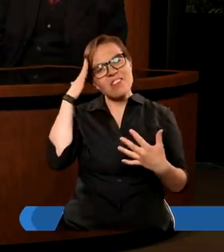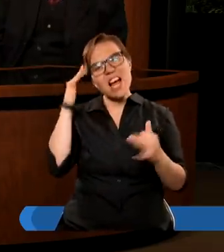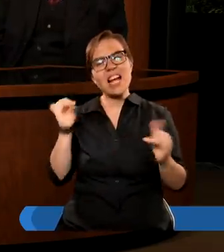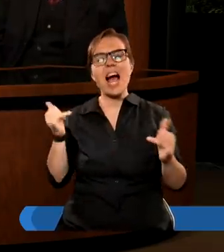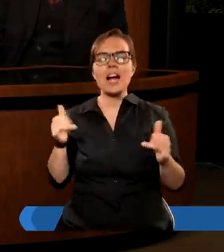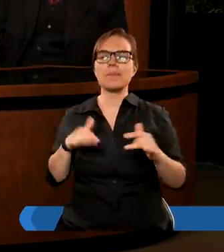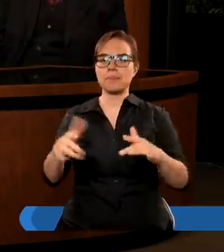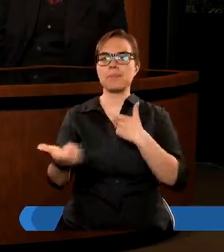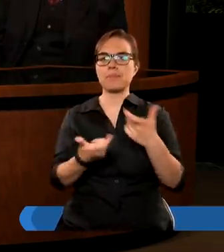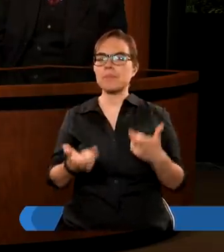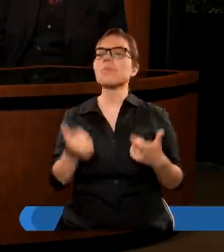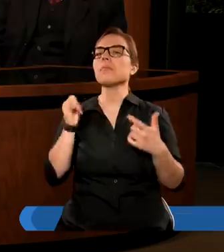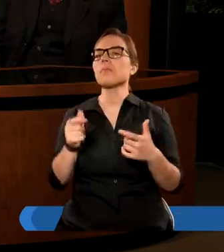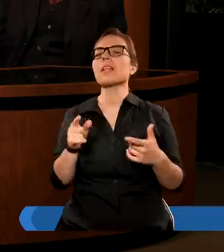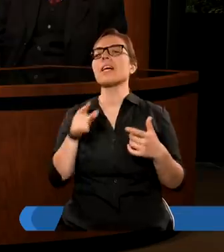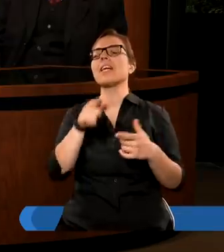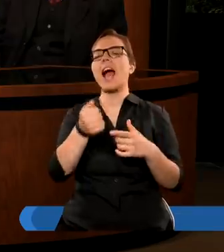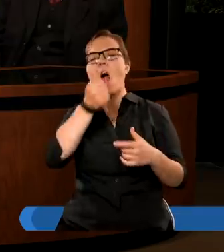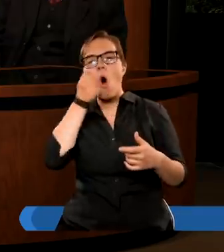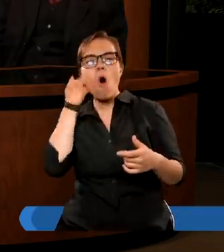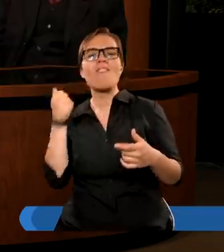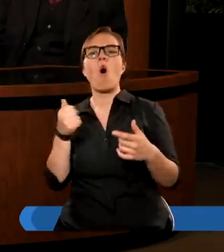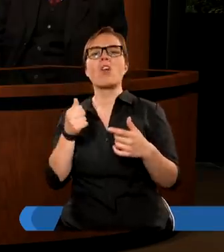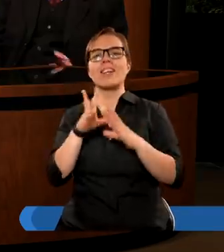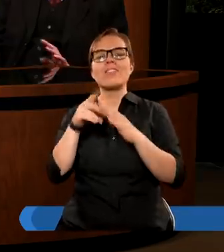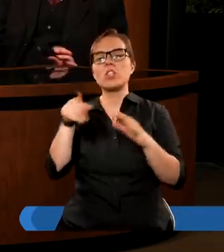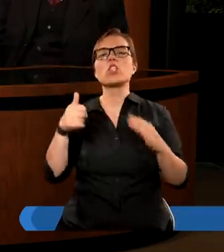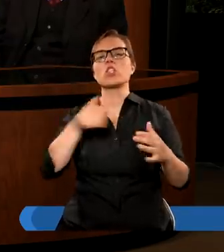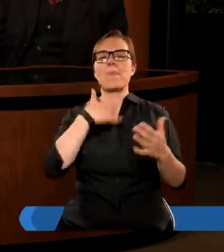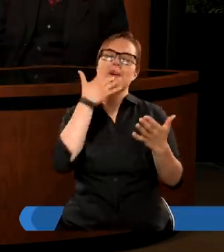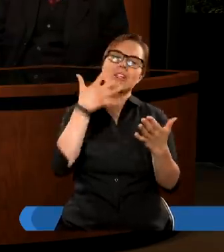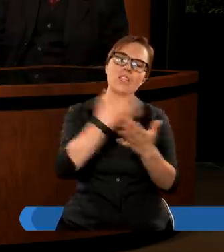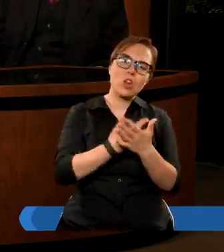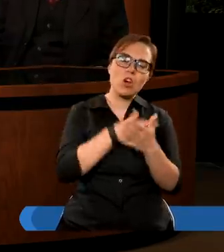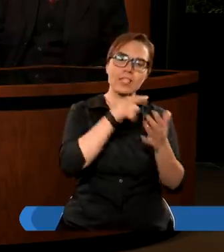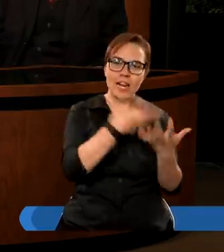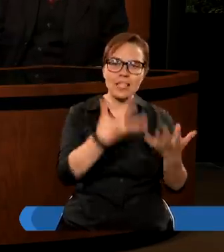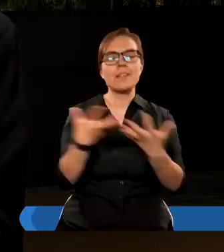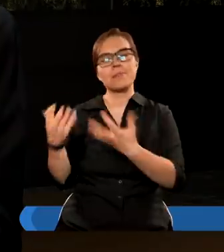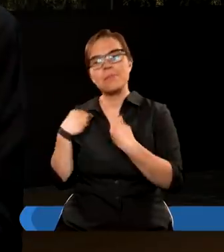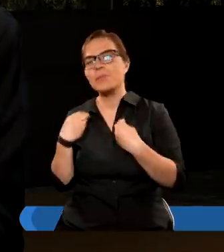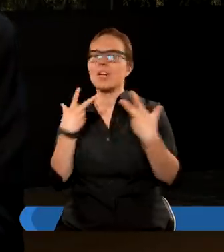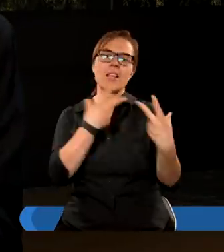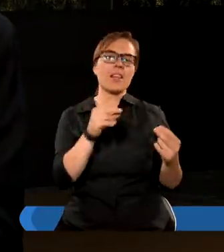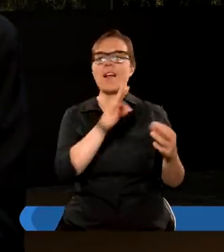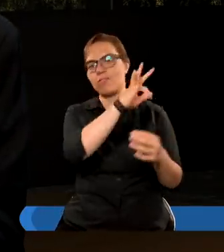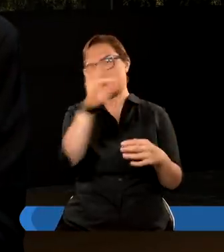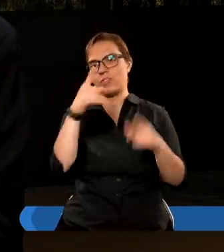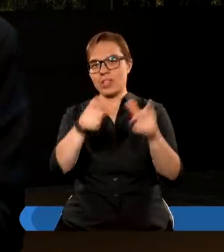I dla tych obu łotrów było, tylko że jeden skorzystał. Zbyszku, proszę jeszcze. Kiedy